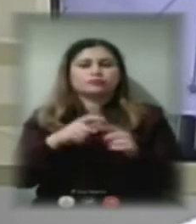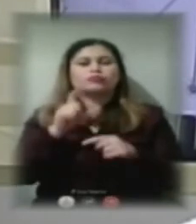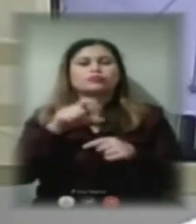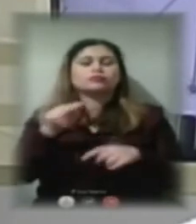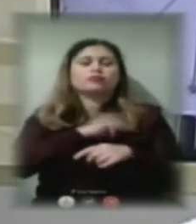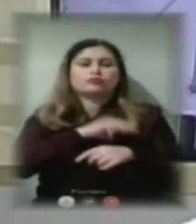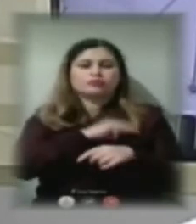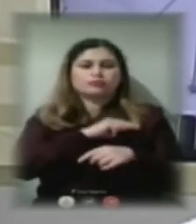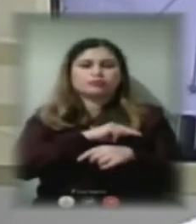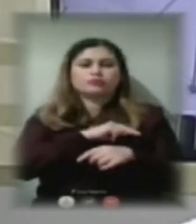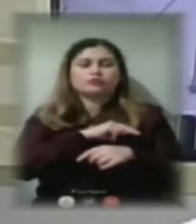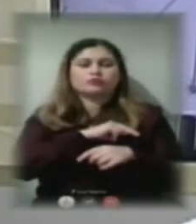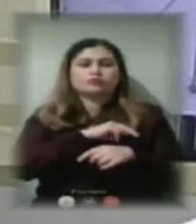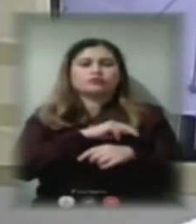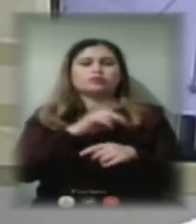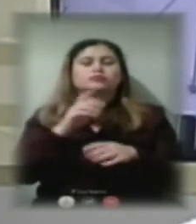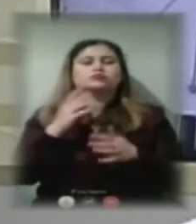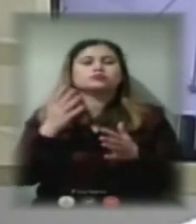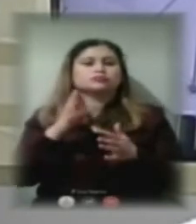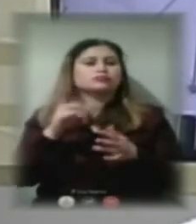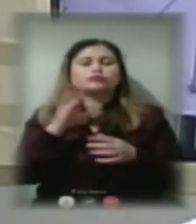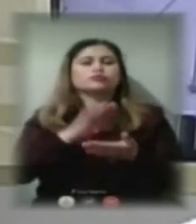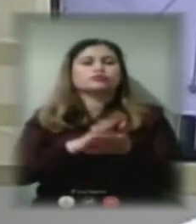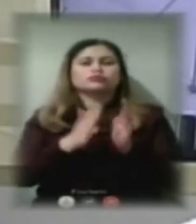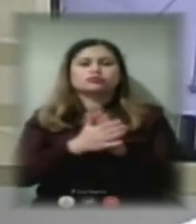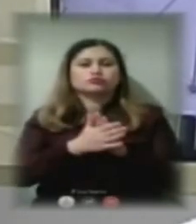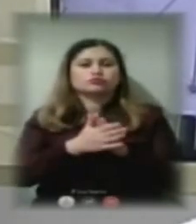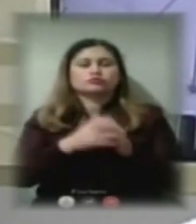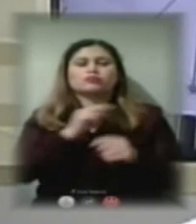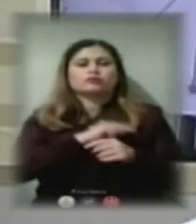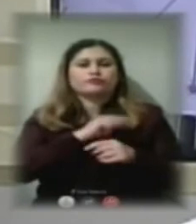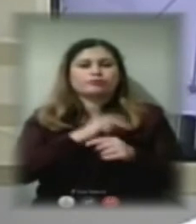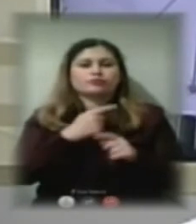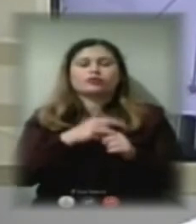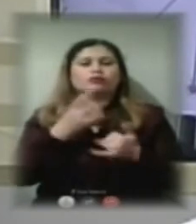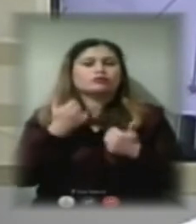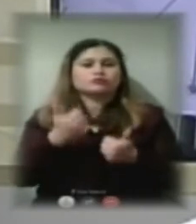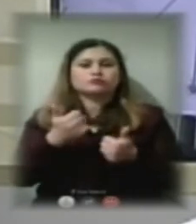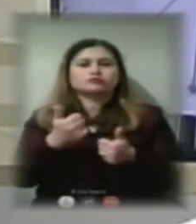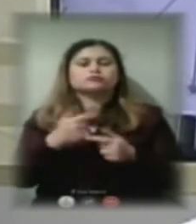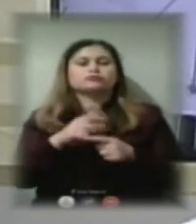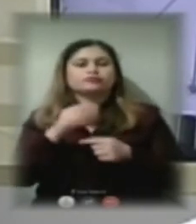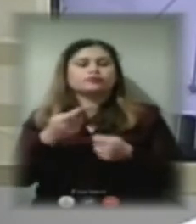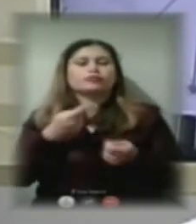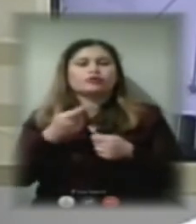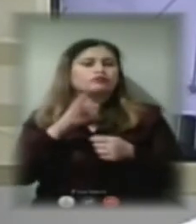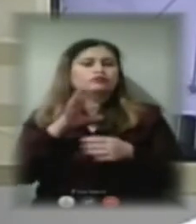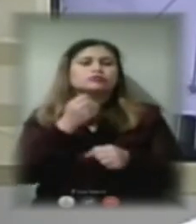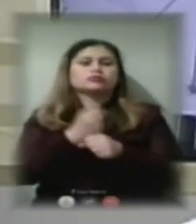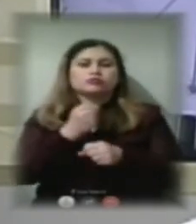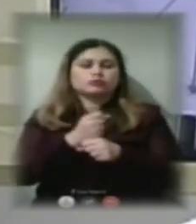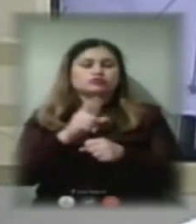знаходяться в таких умовах робочих, які не дуже гарні, але ж вони революють все для того, щоб у васелях